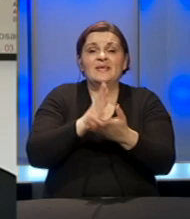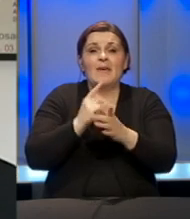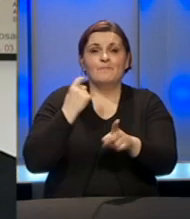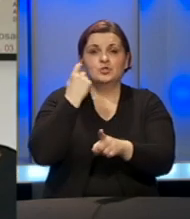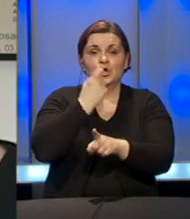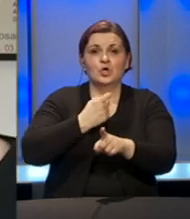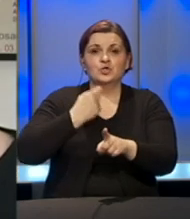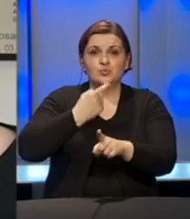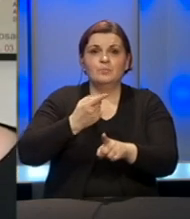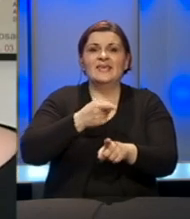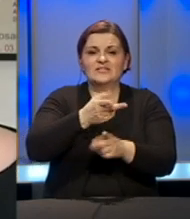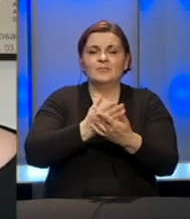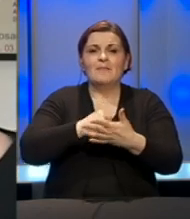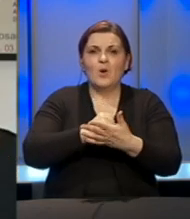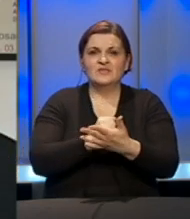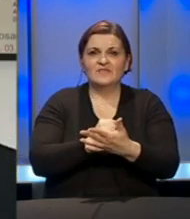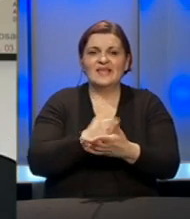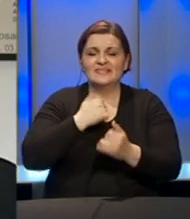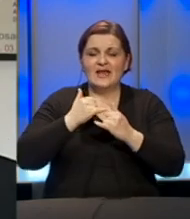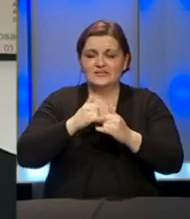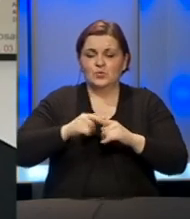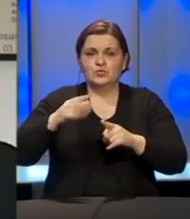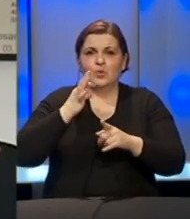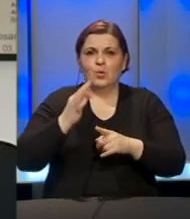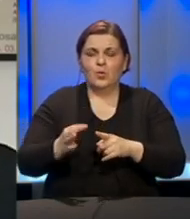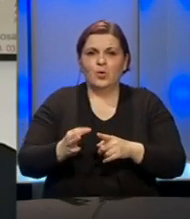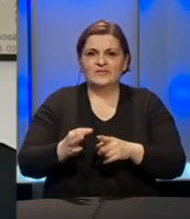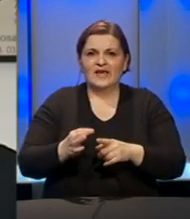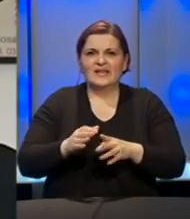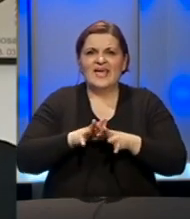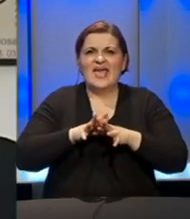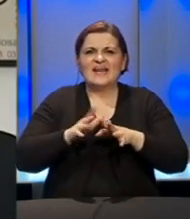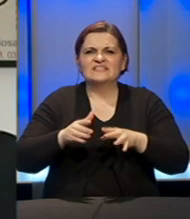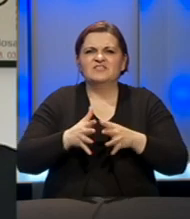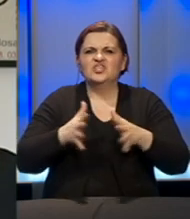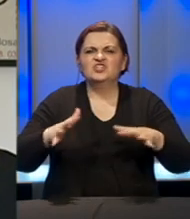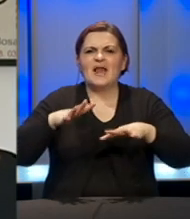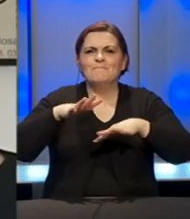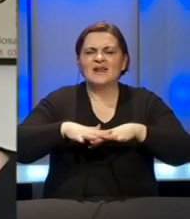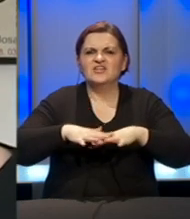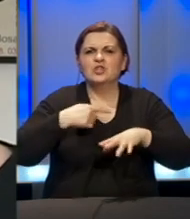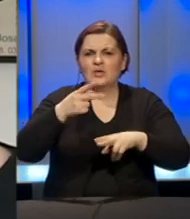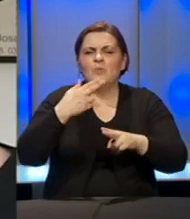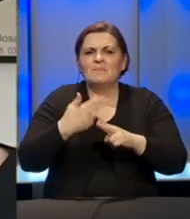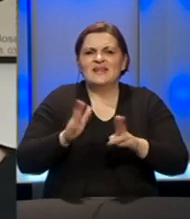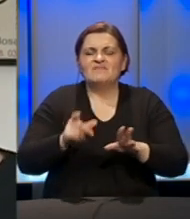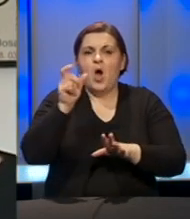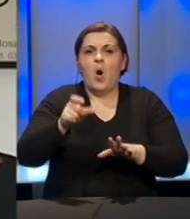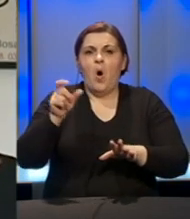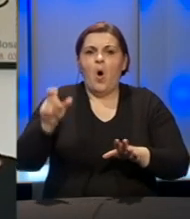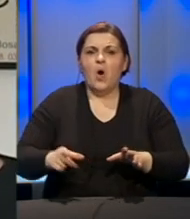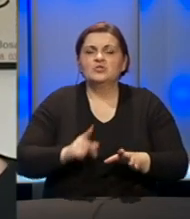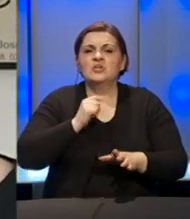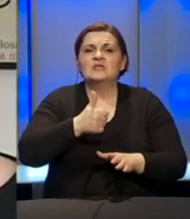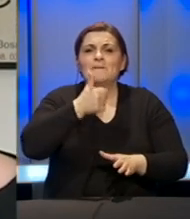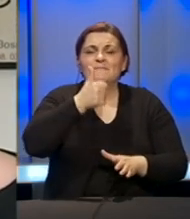čak i ovi potvrđeni. I danas u toku dana će se razviti jedna šira mreža, to tako moram nazvat, osoba koje predstavljaju